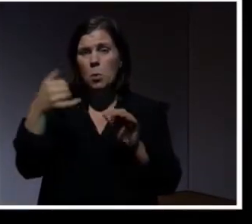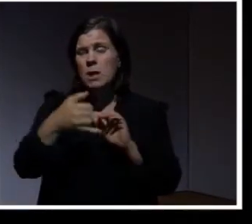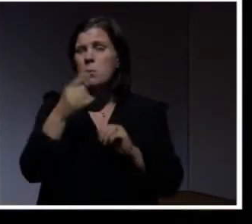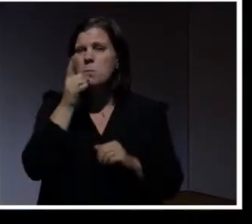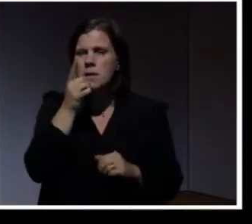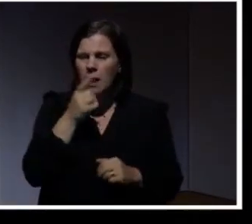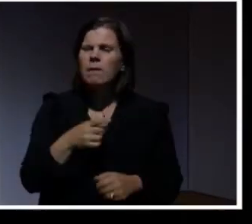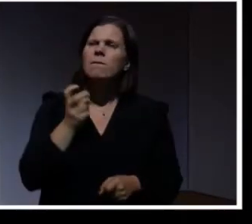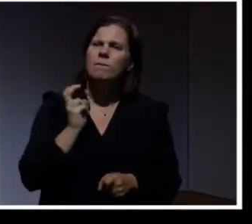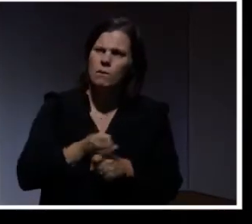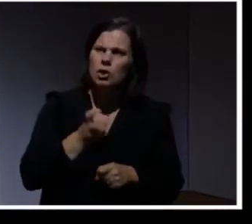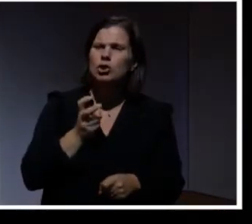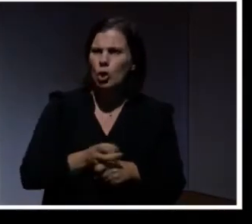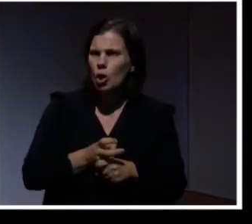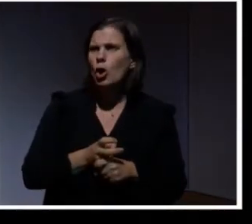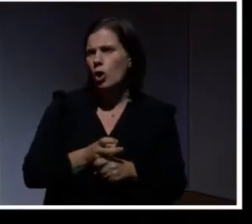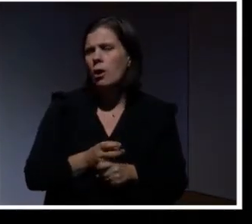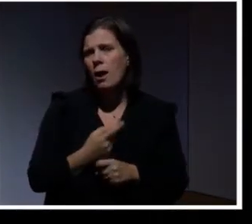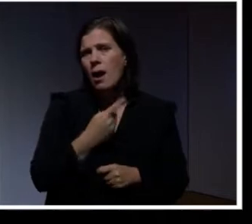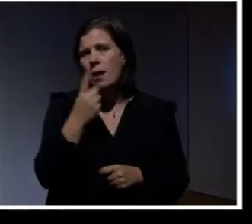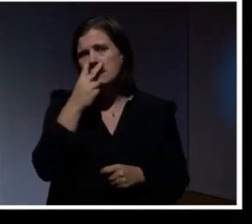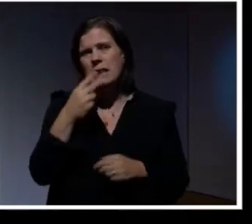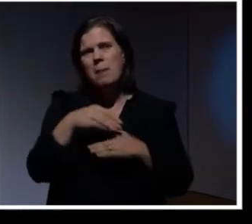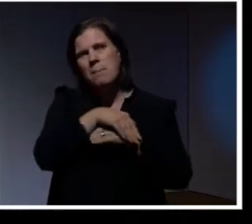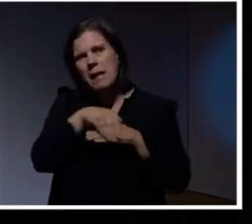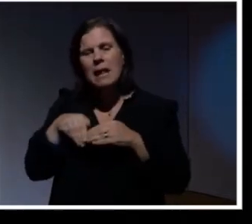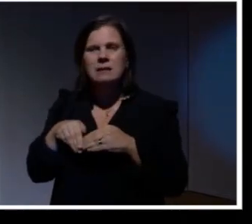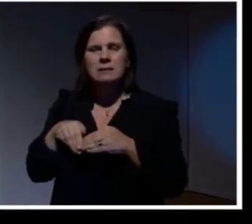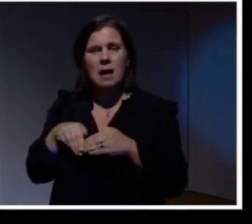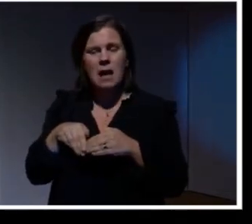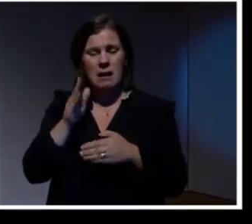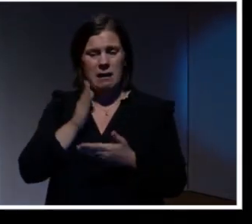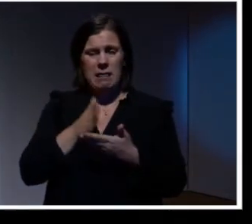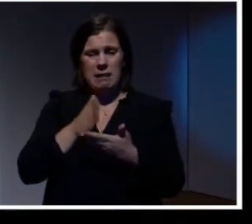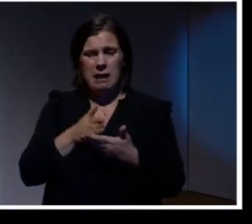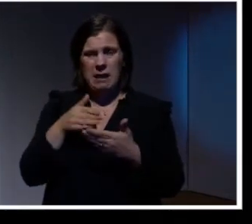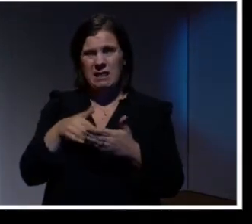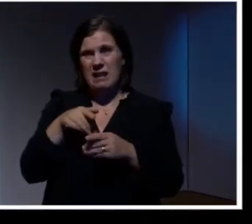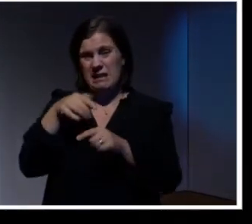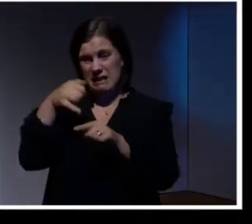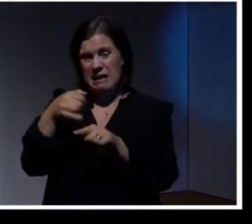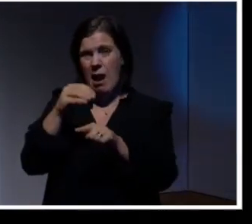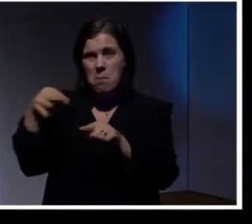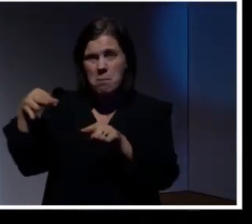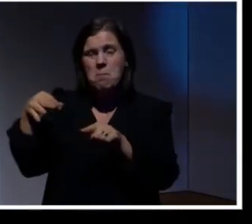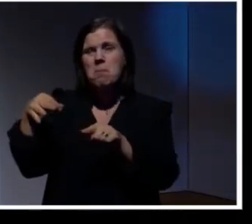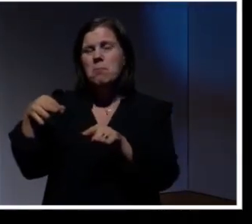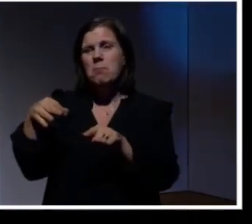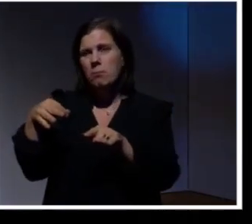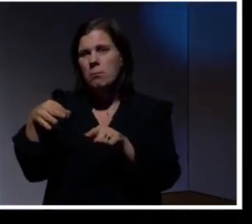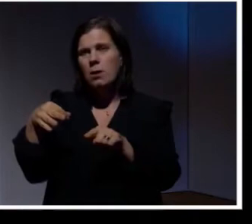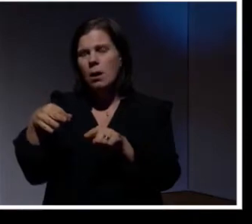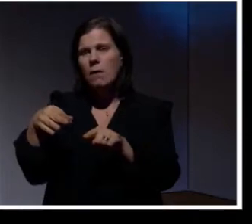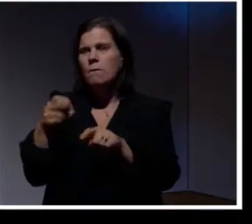Man kan ju försöka ändå att se till att man begränsar rättigheterna som en app får. att man kanske tar